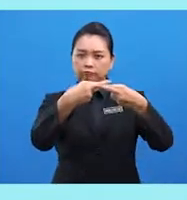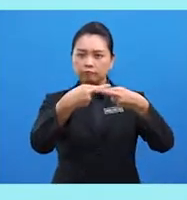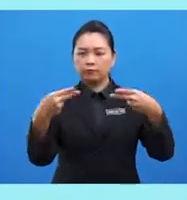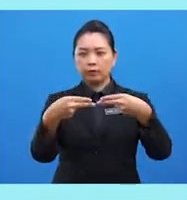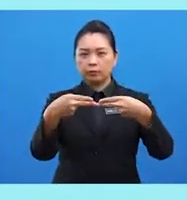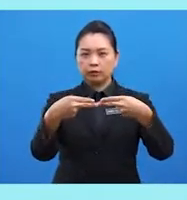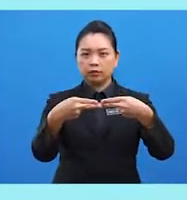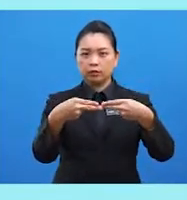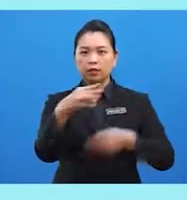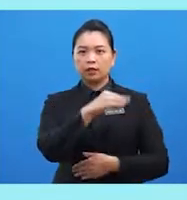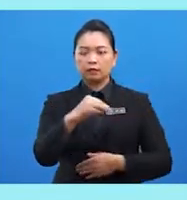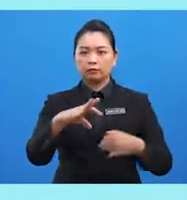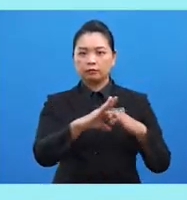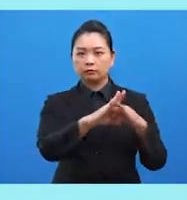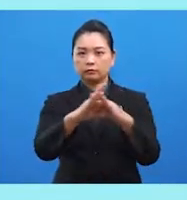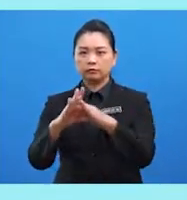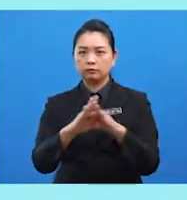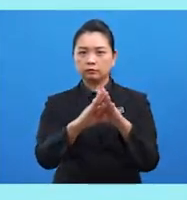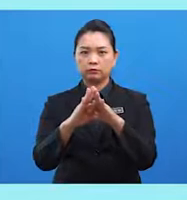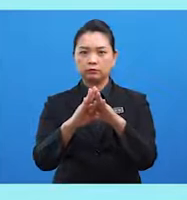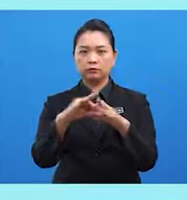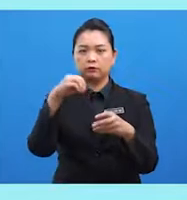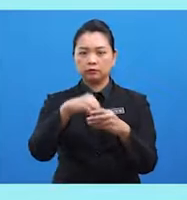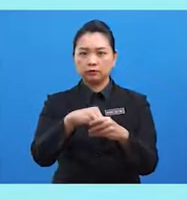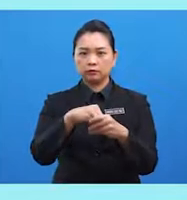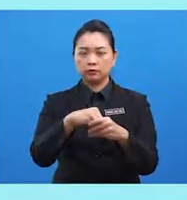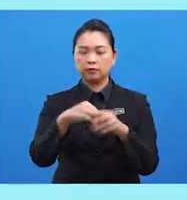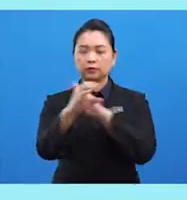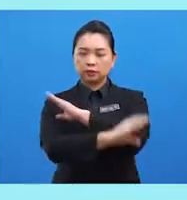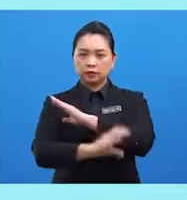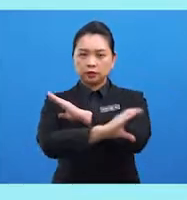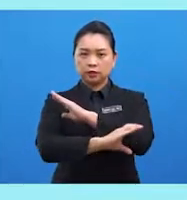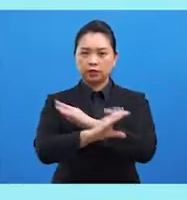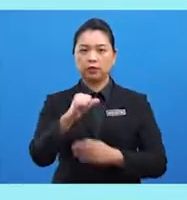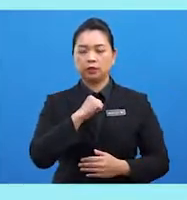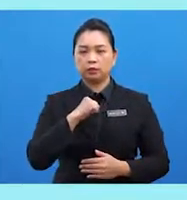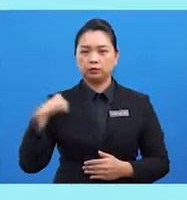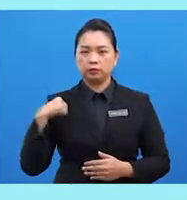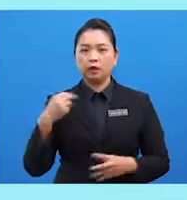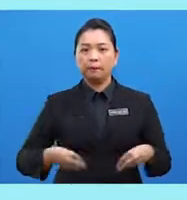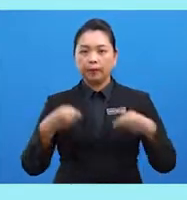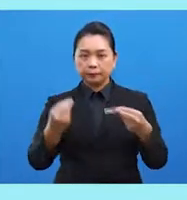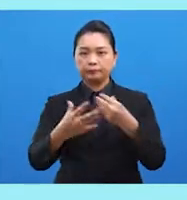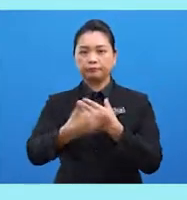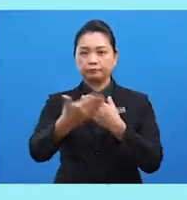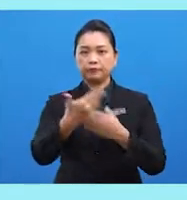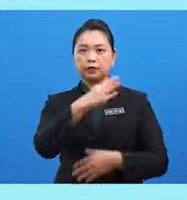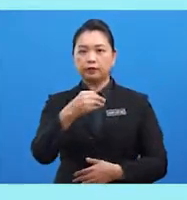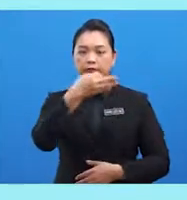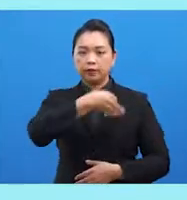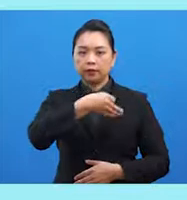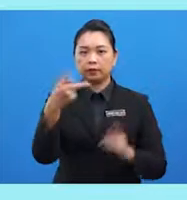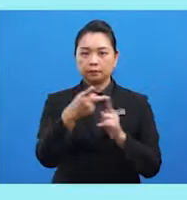dan perpaduan dalam kalangan negara anggota. Memberi kemudahan dan